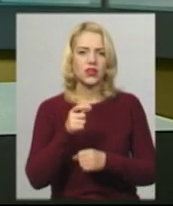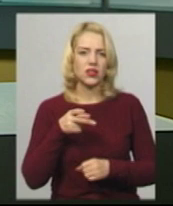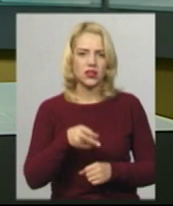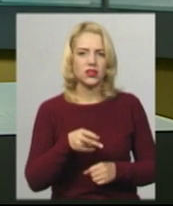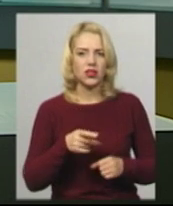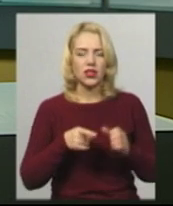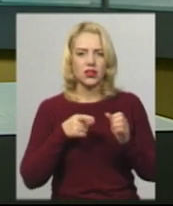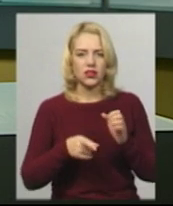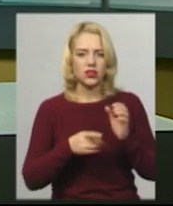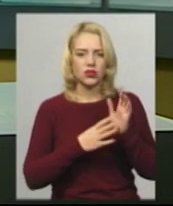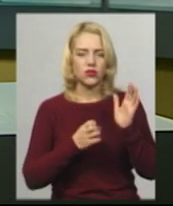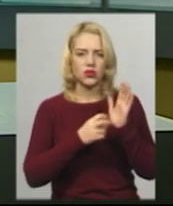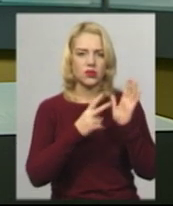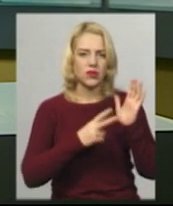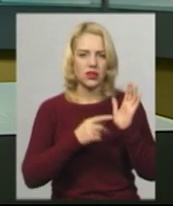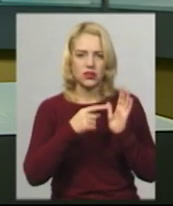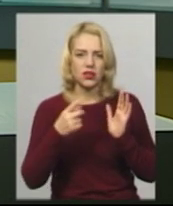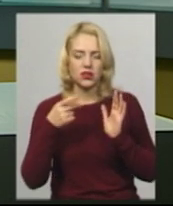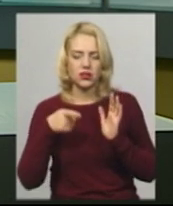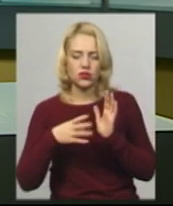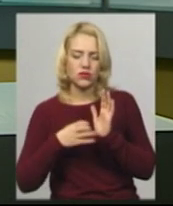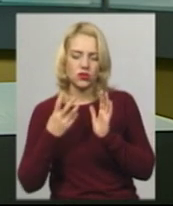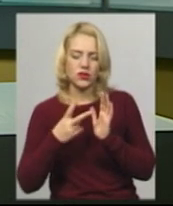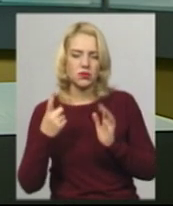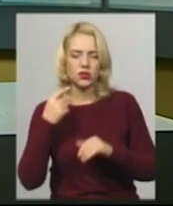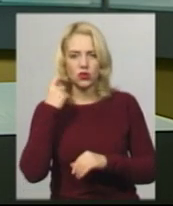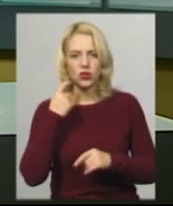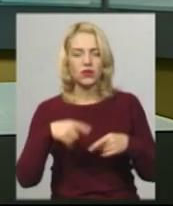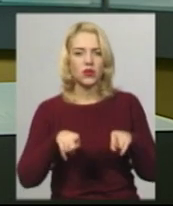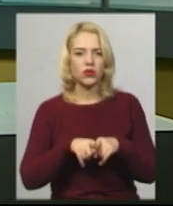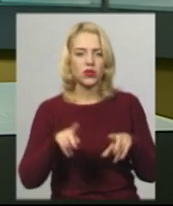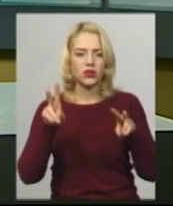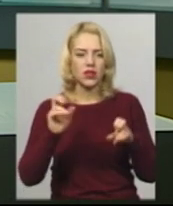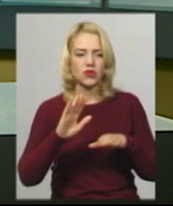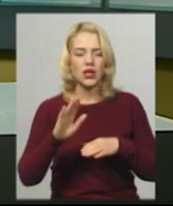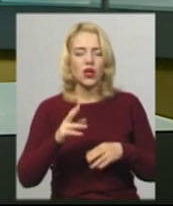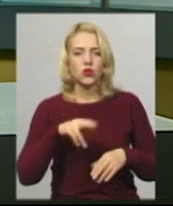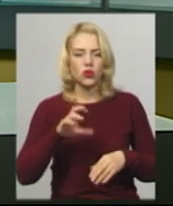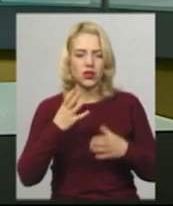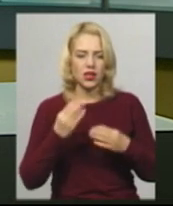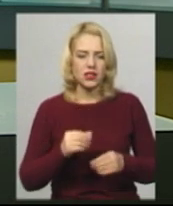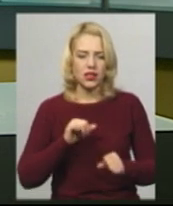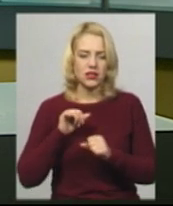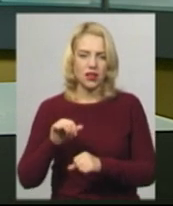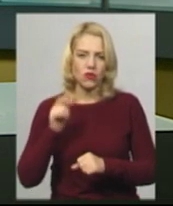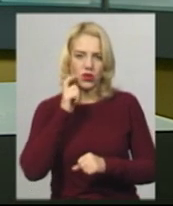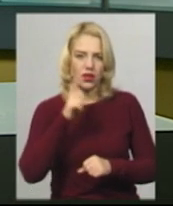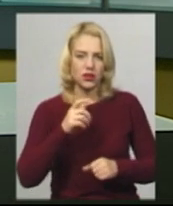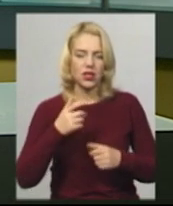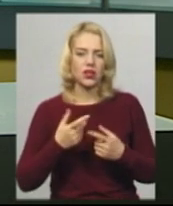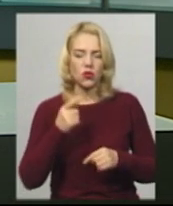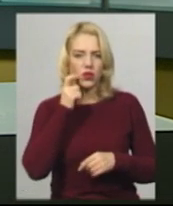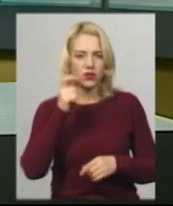-1921 років. Під такою назвою до Дня захисника України та Свята Українського козацтва сьогодні